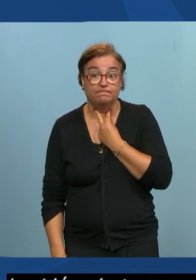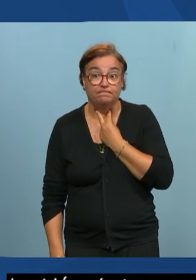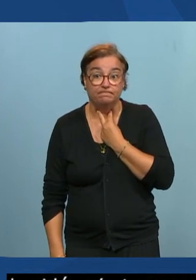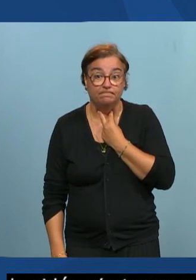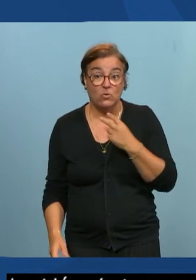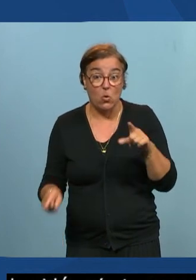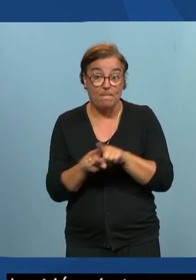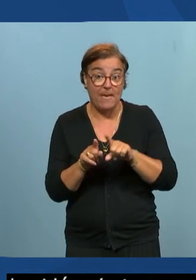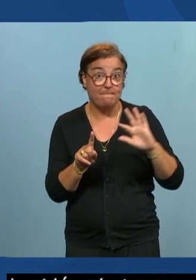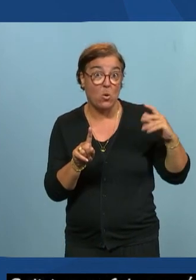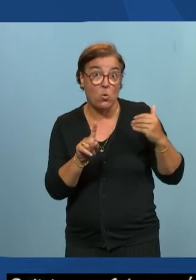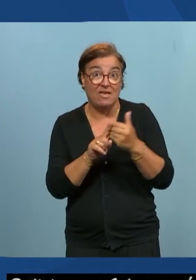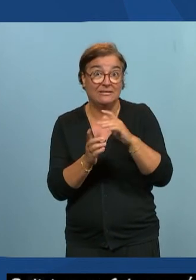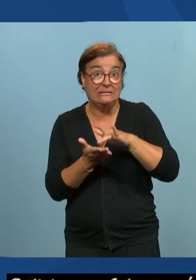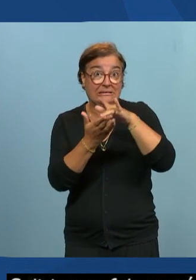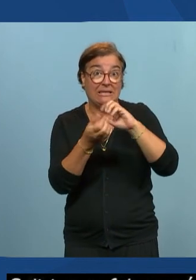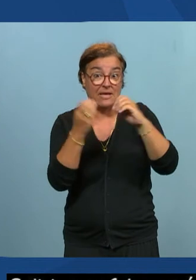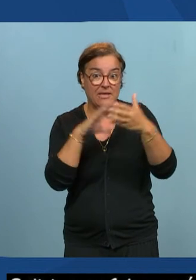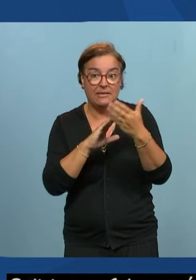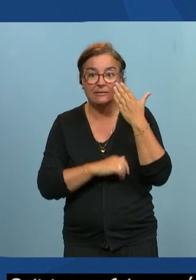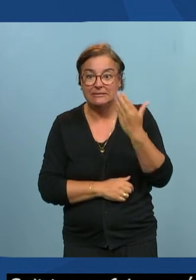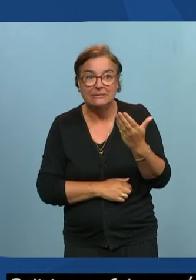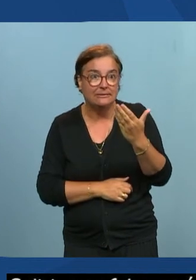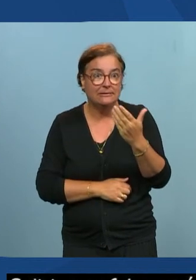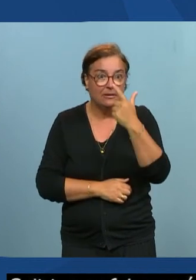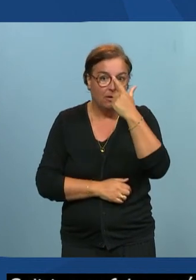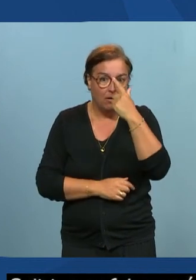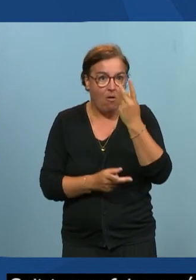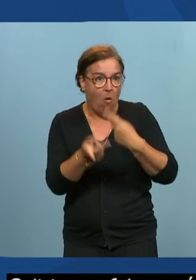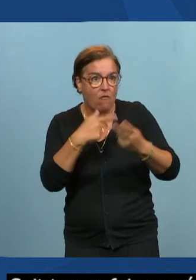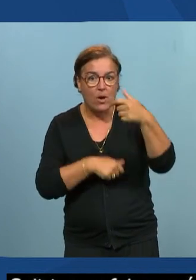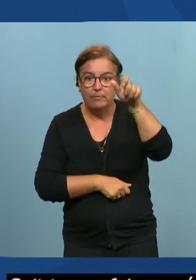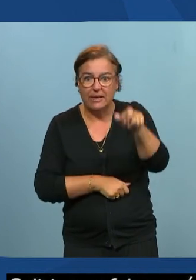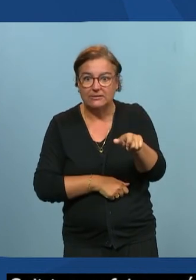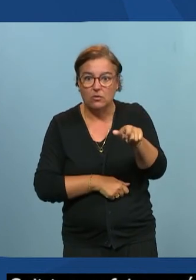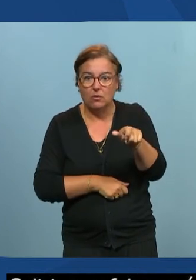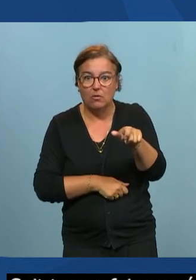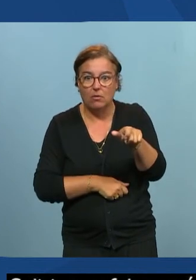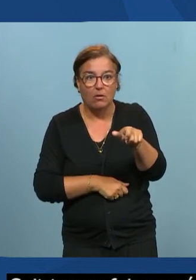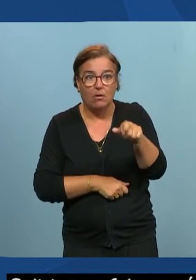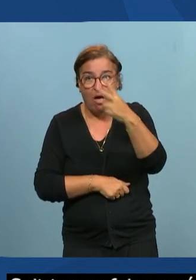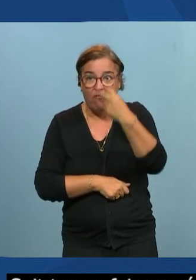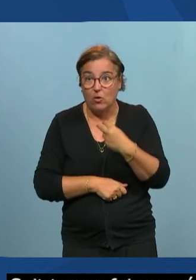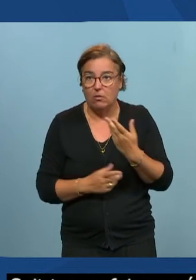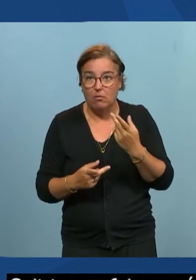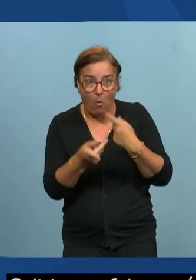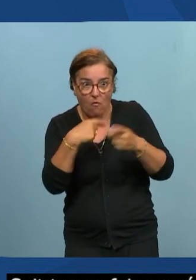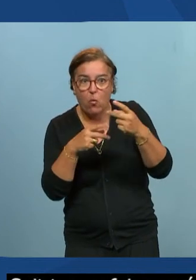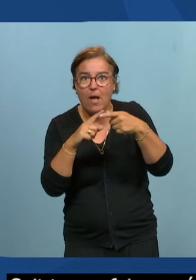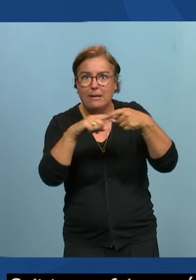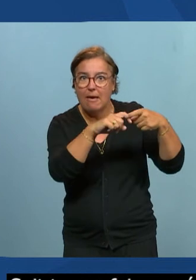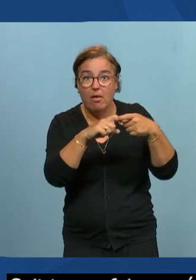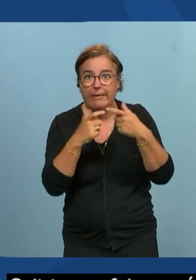texte d'un site internet si vous envoyez un lien d'un site internet à une personne à loin et qui n pas